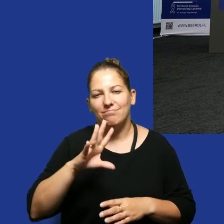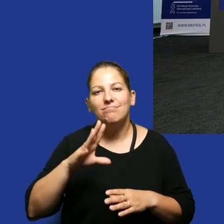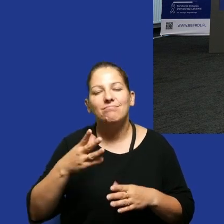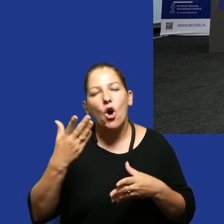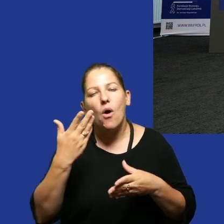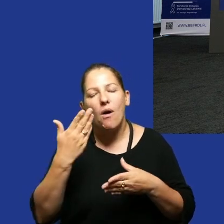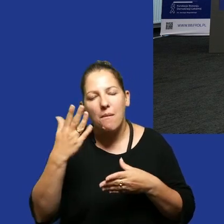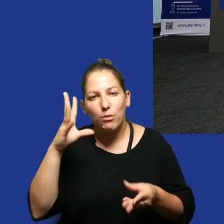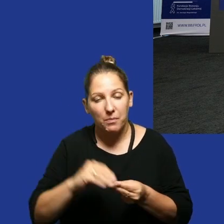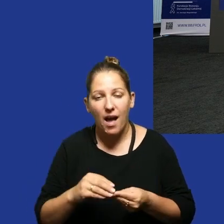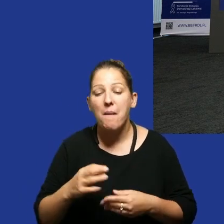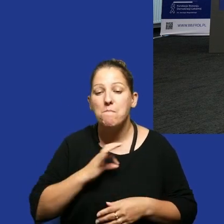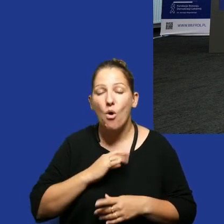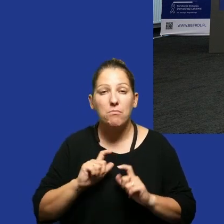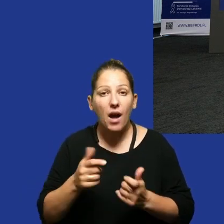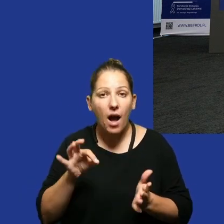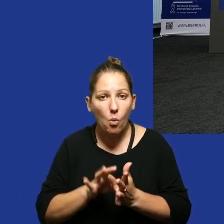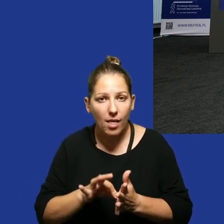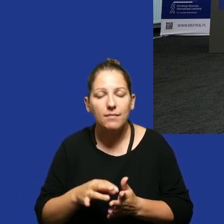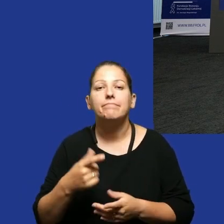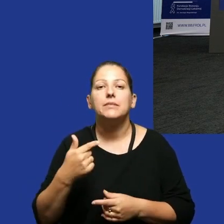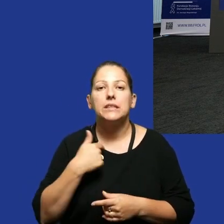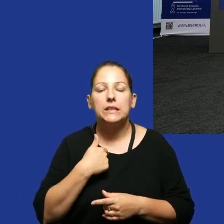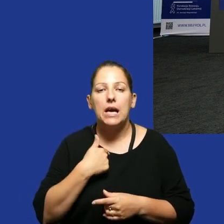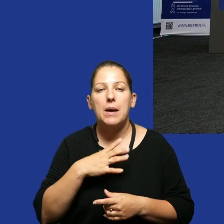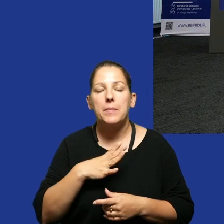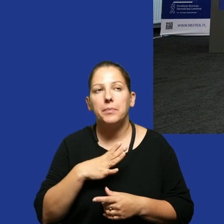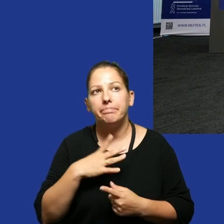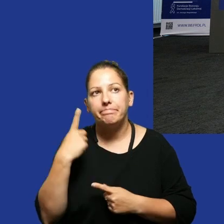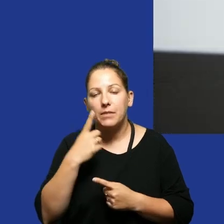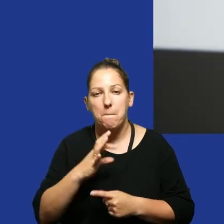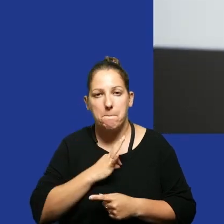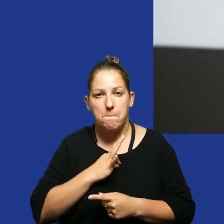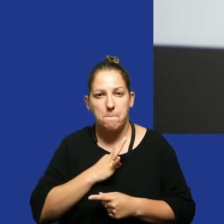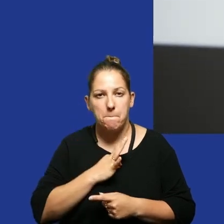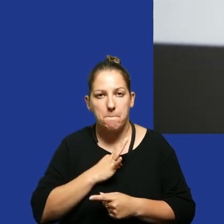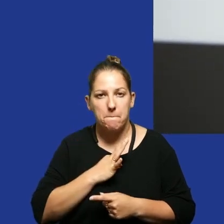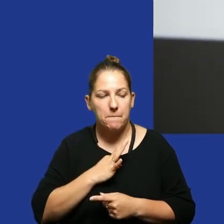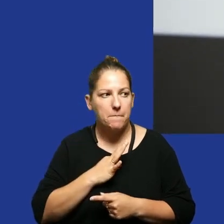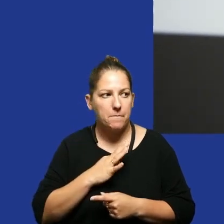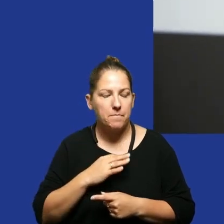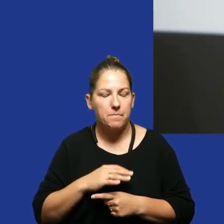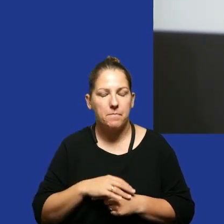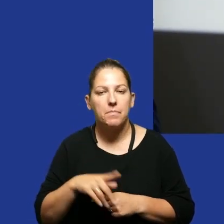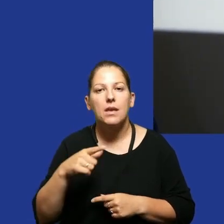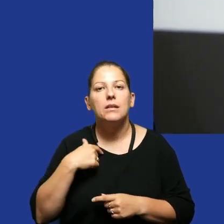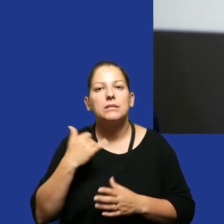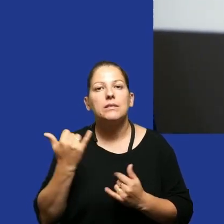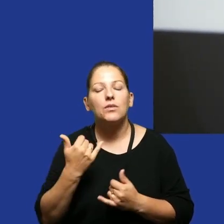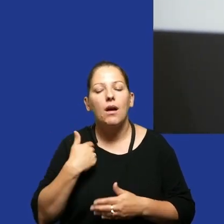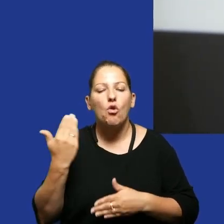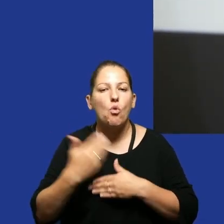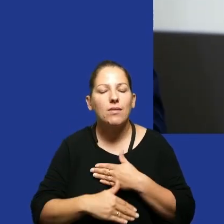akurat mówił tutaj o moim przypadku więc ja to zawsze wychodziłem z założenia że mój kończyłem zawsze sprawę tekstem zawsze u